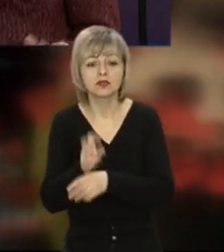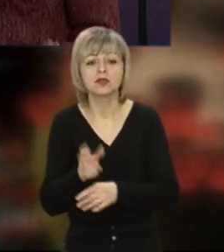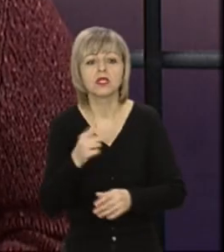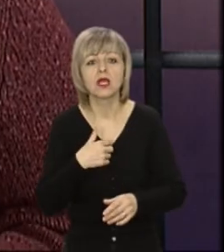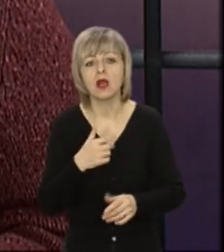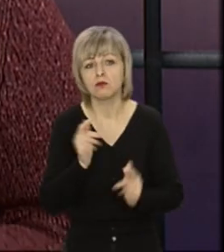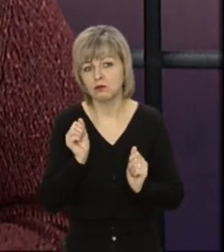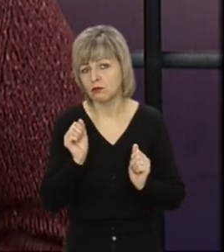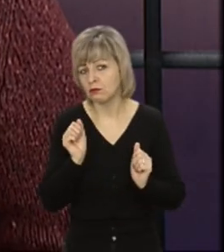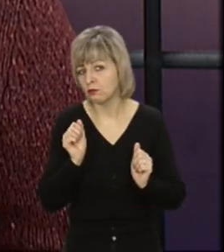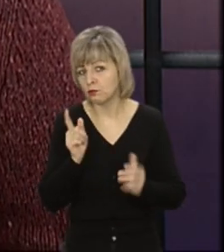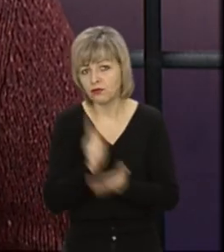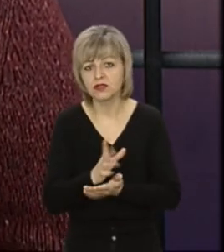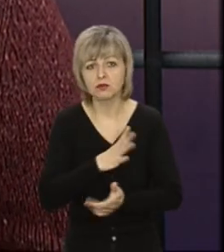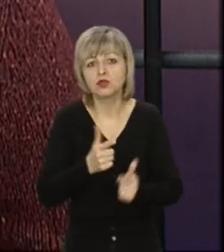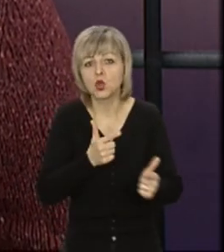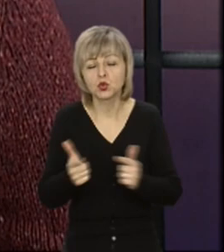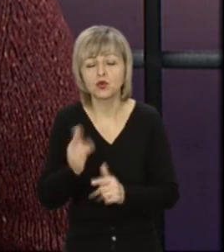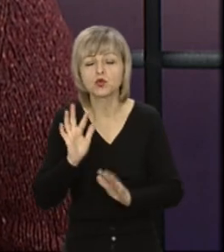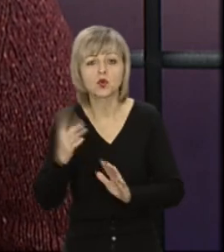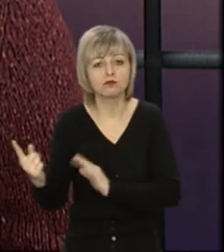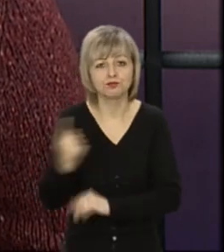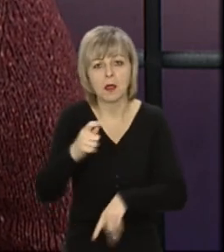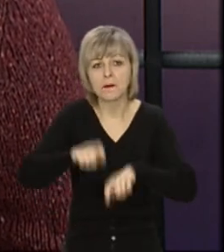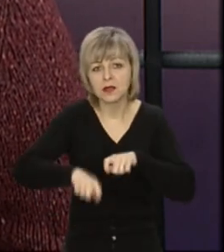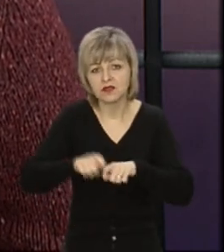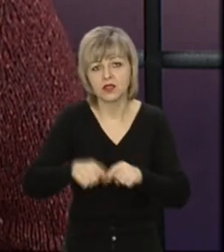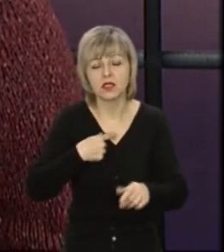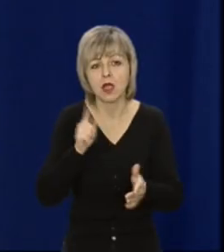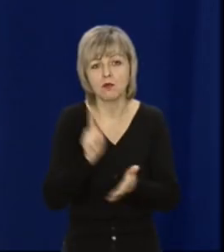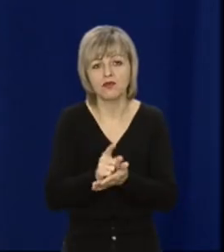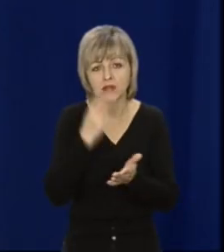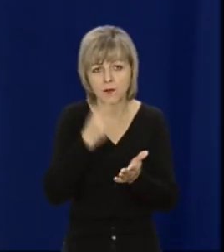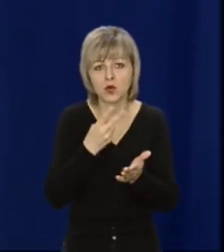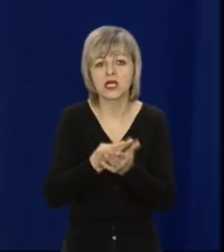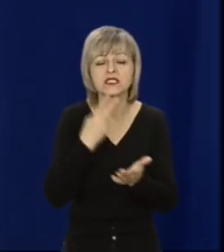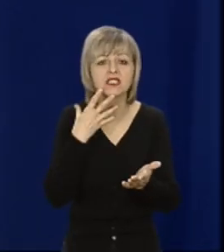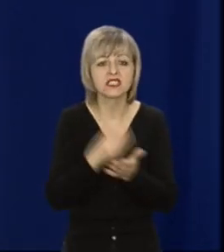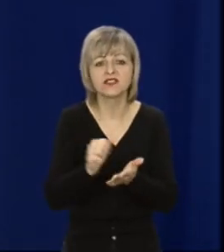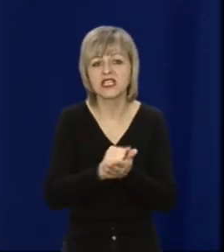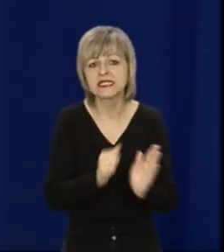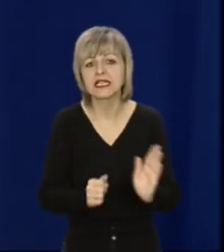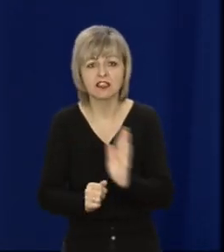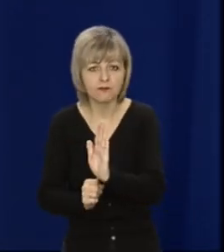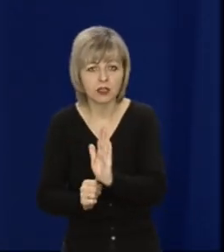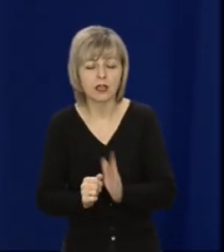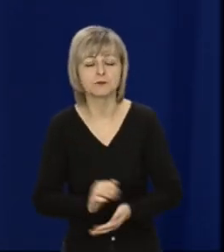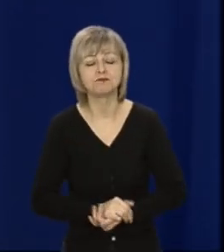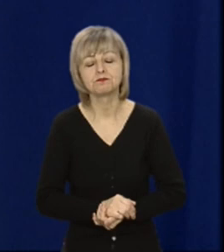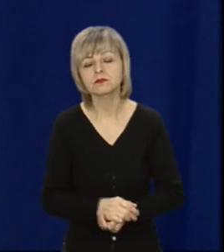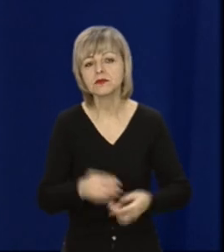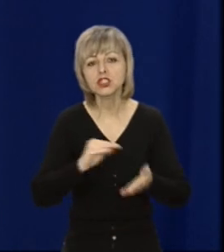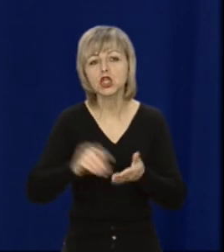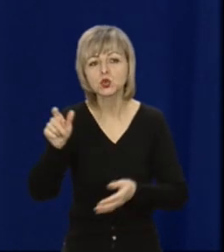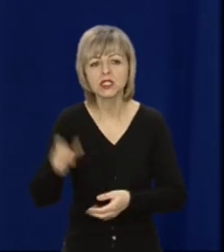готова до того, що в мене можуть при наявності перевірки перевірити цей ковід-сертифікат. Журналістка 12 каналу Марія Вавренюк